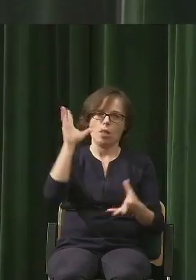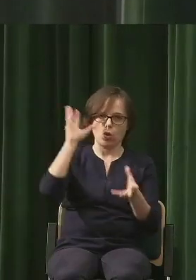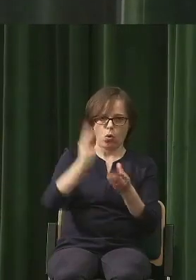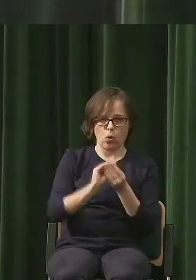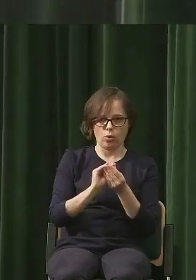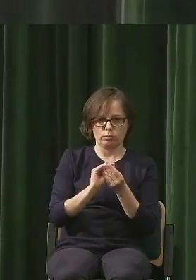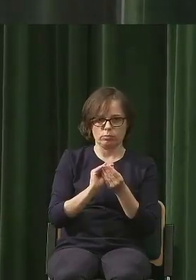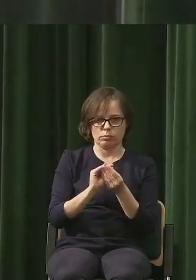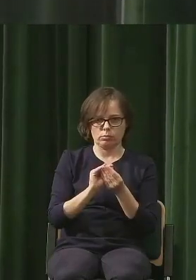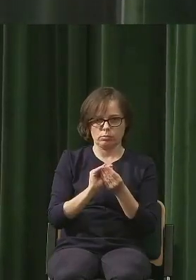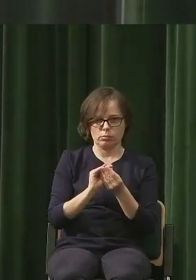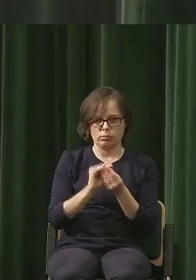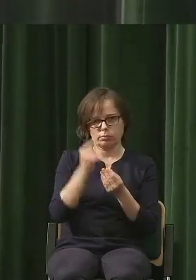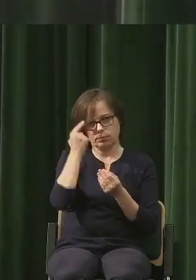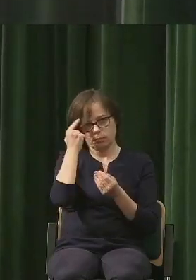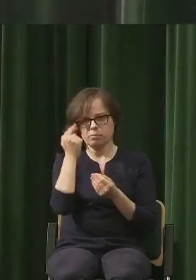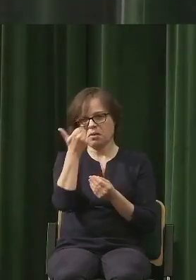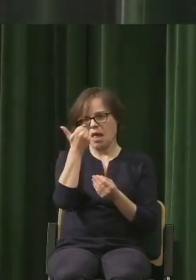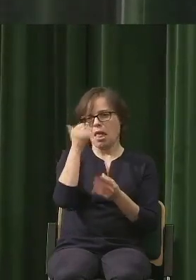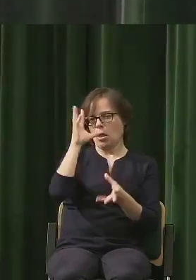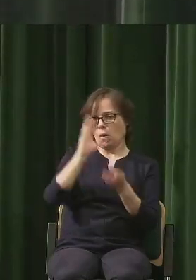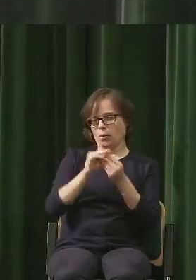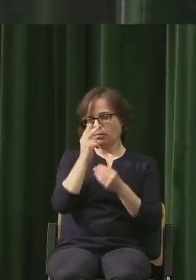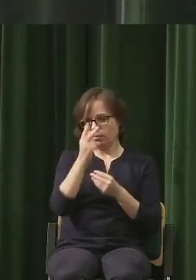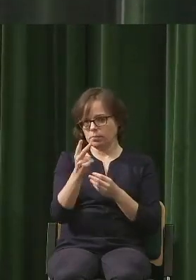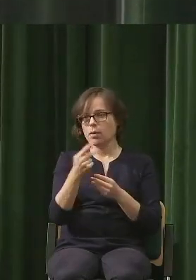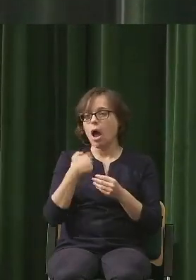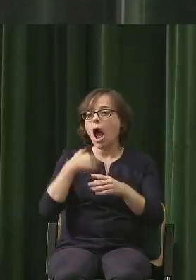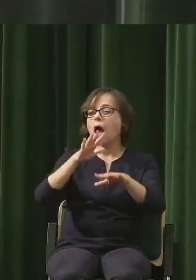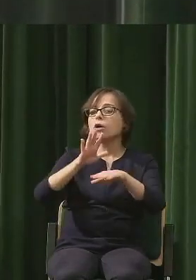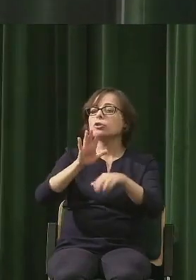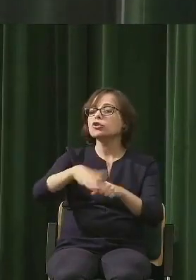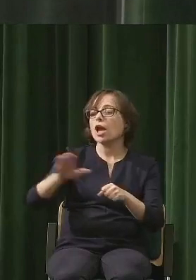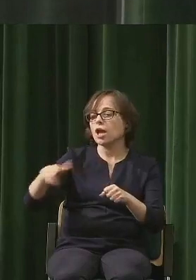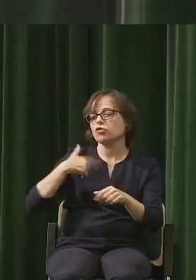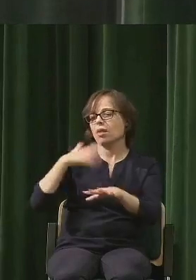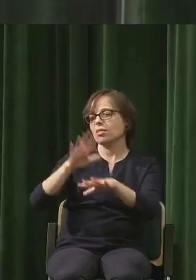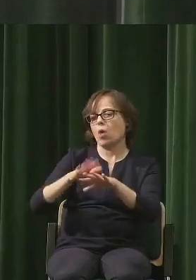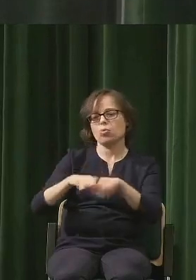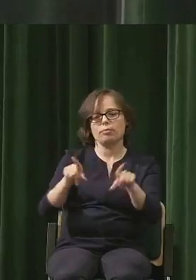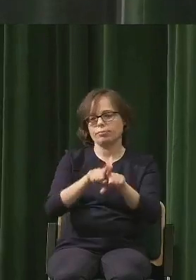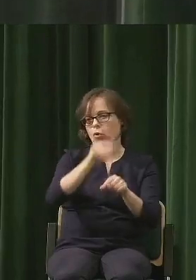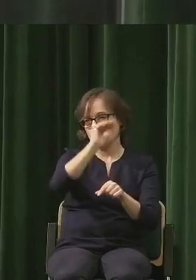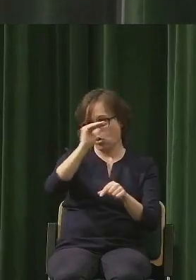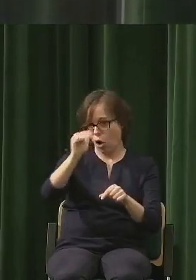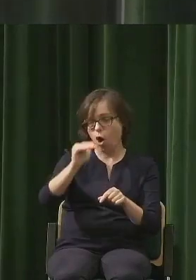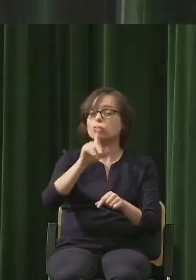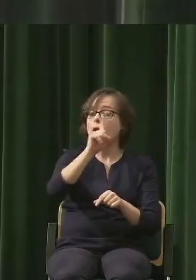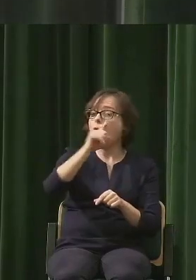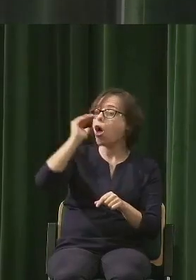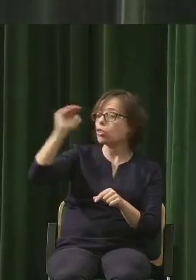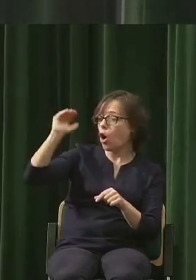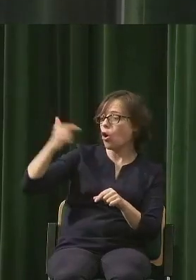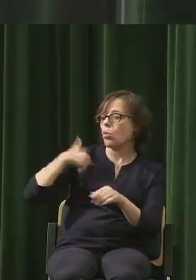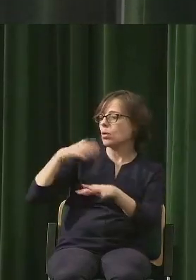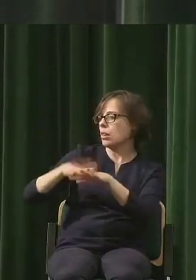mianowicie taki, mówiąc wprost, dzieci traktuję jak dorosłych, a dorosłych jak dzieci. Mianowicie dorosłych